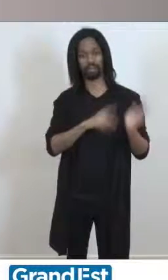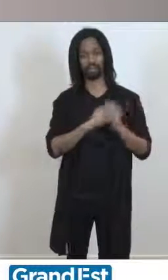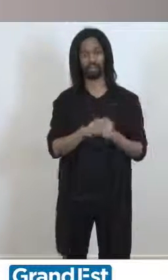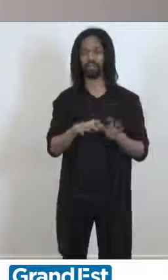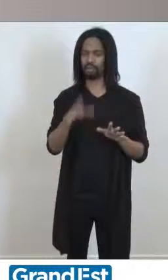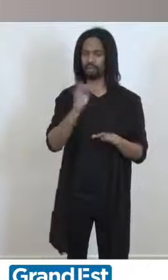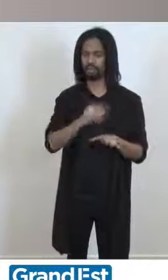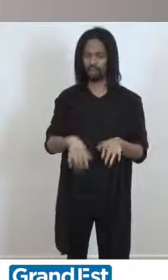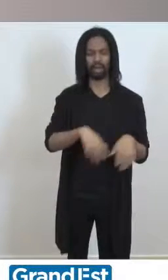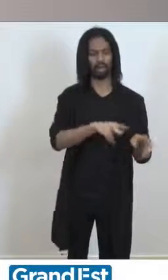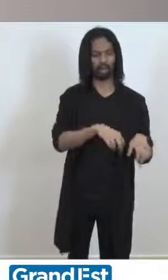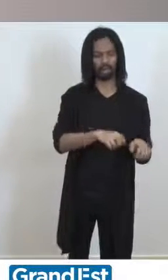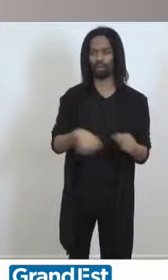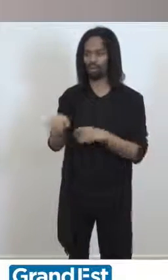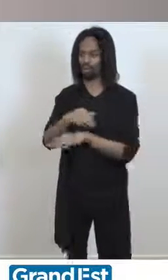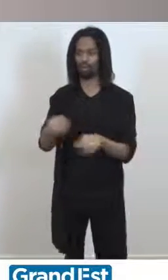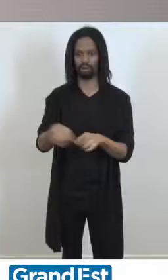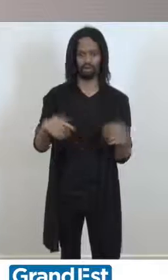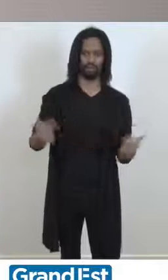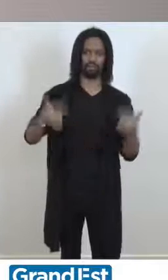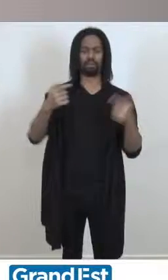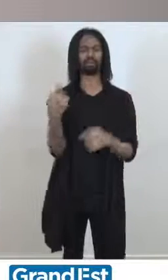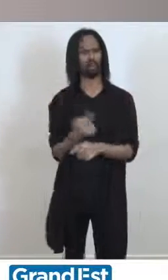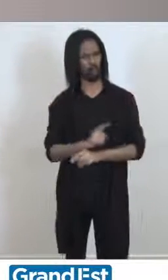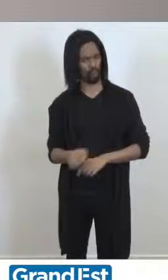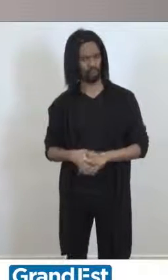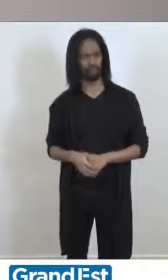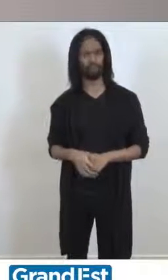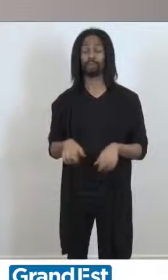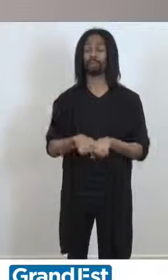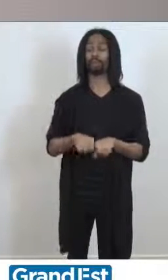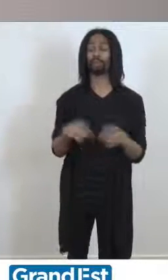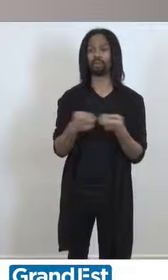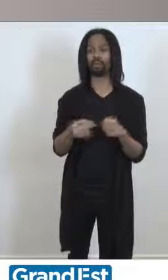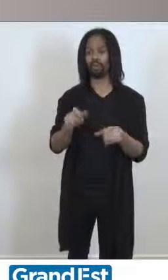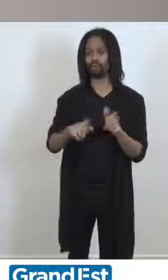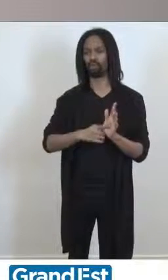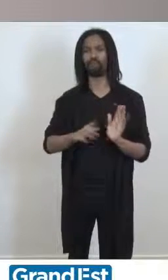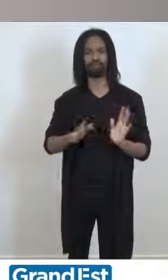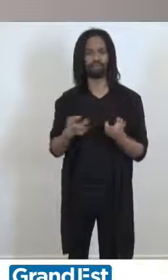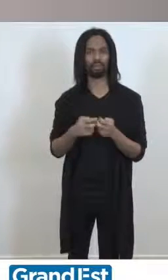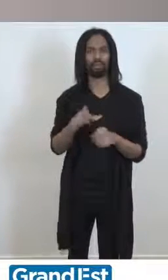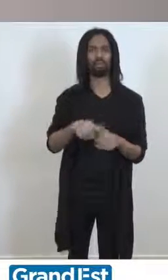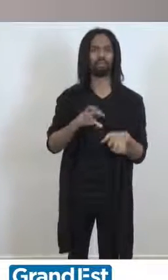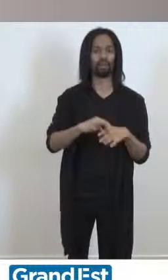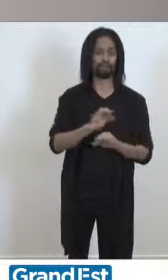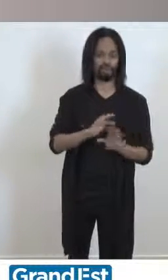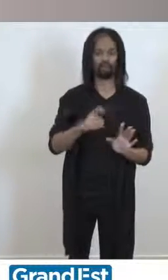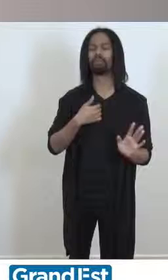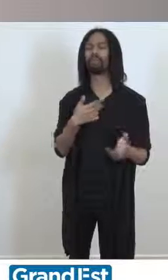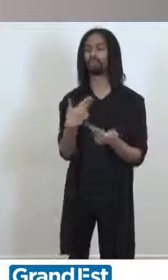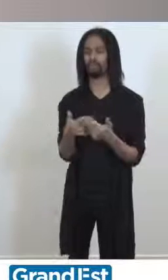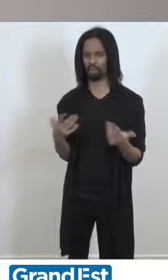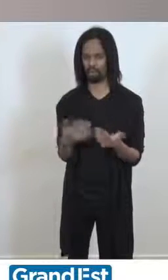agriculture et environnement. A ceux qui, et c'est leur droit, je le respecte, propose par exemple, à l'indice en viande, j'ai envie de leur répondre aussi,